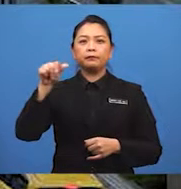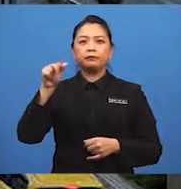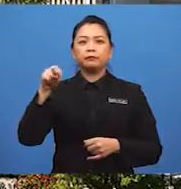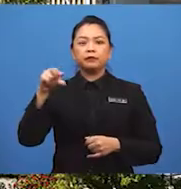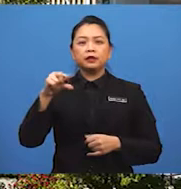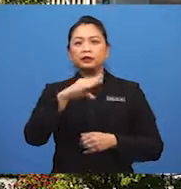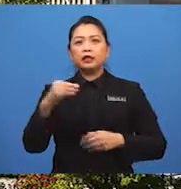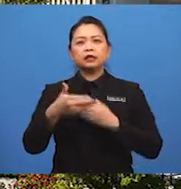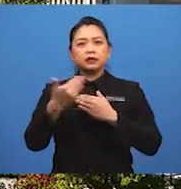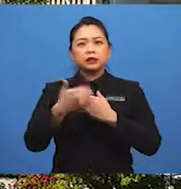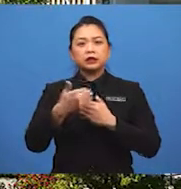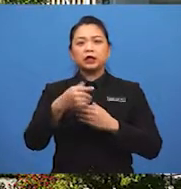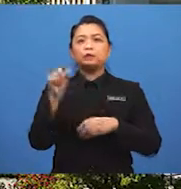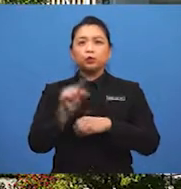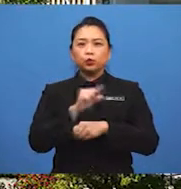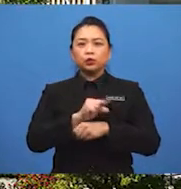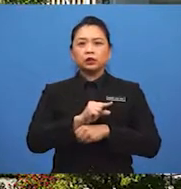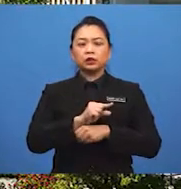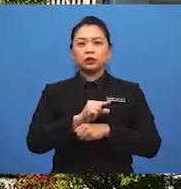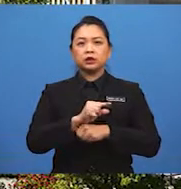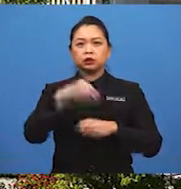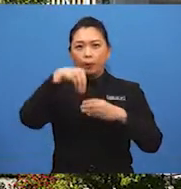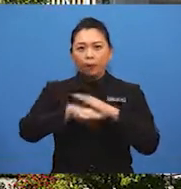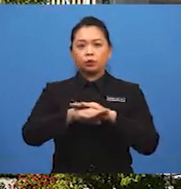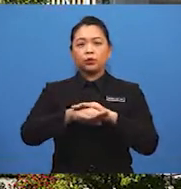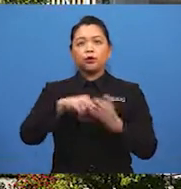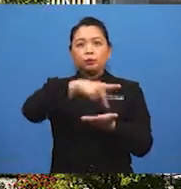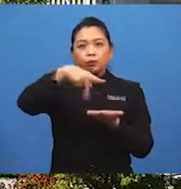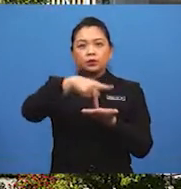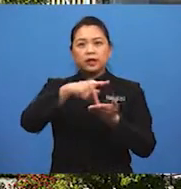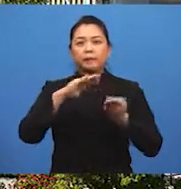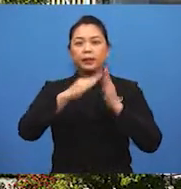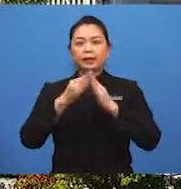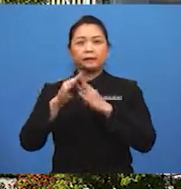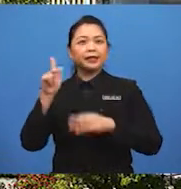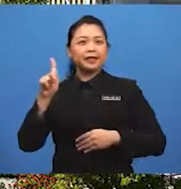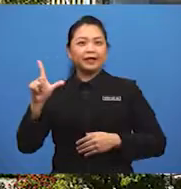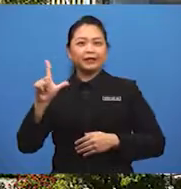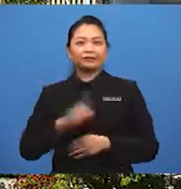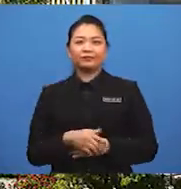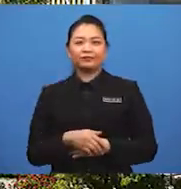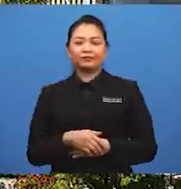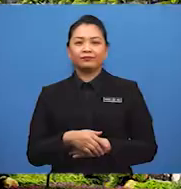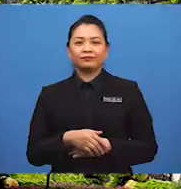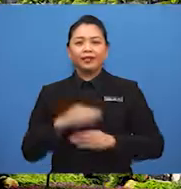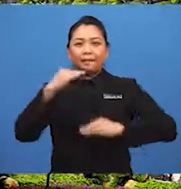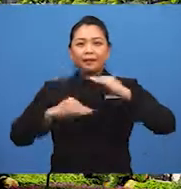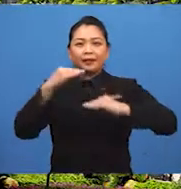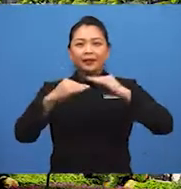dan memudahkan para pengguna memasuki pusat bandar raya Kuala Lumpur.